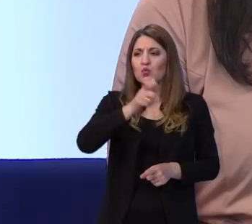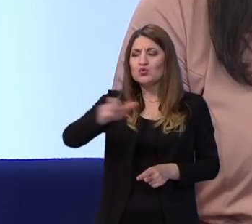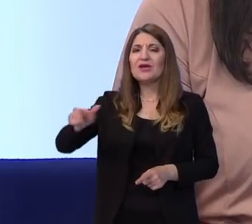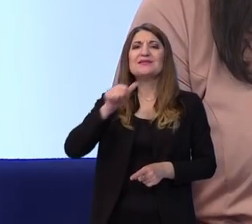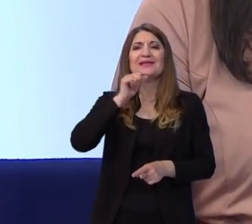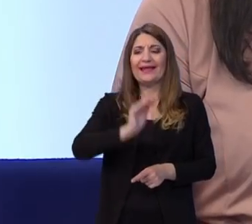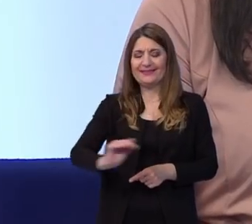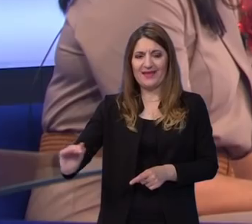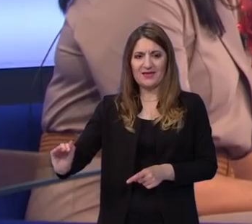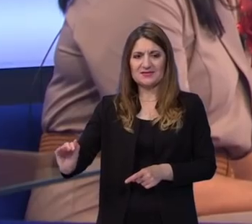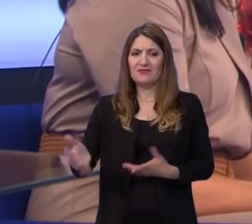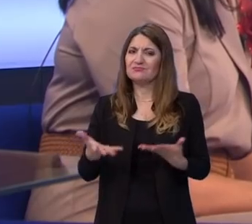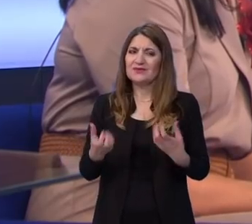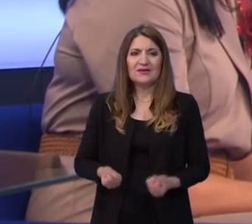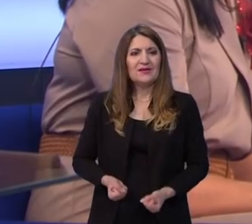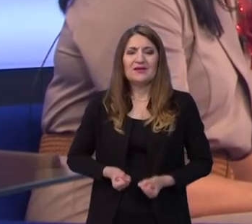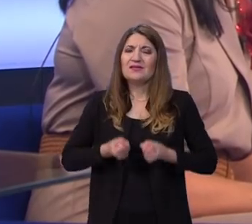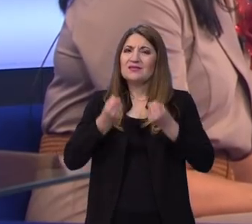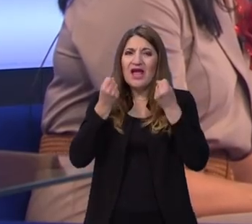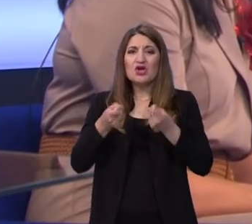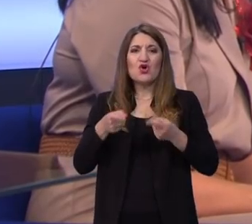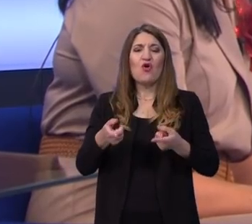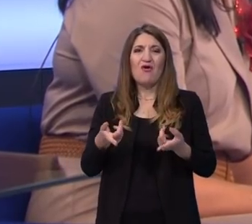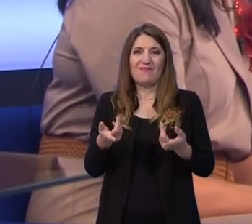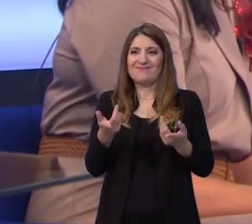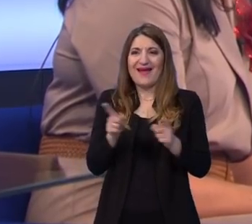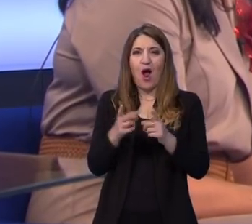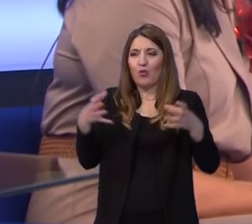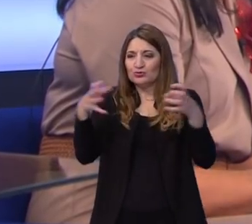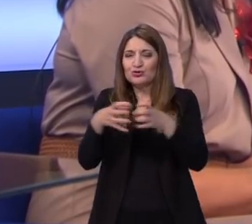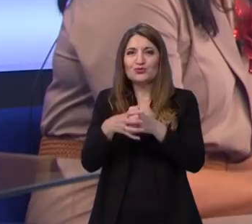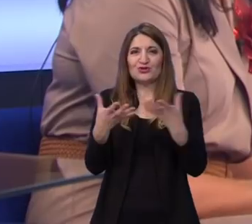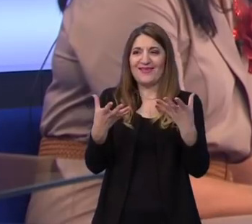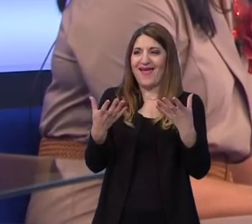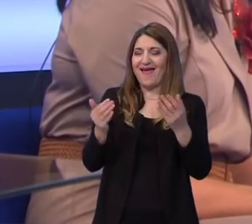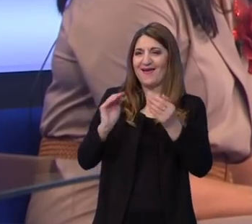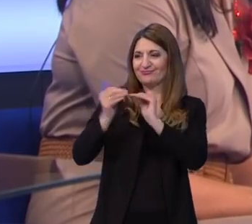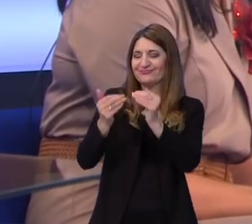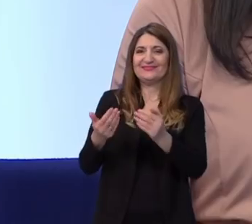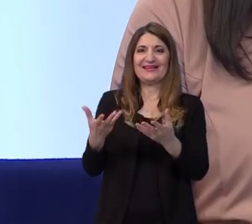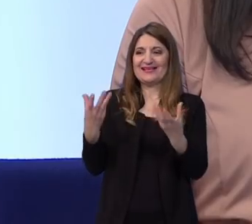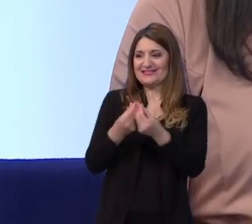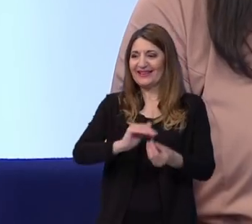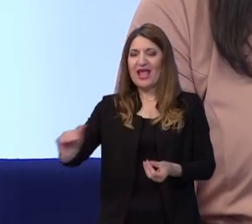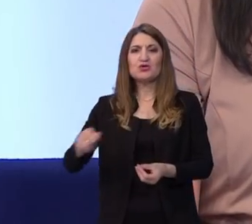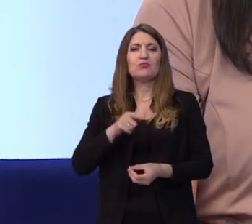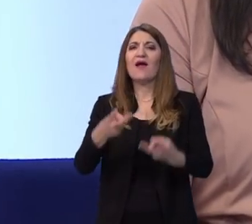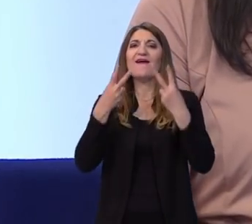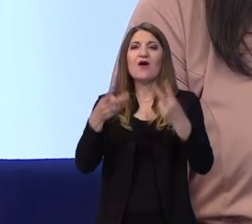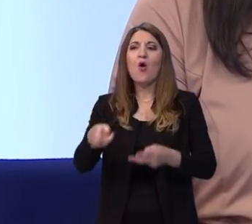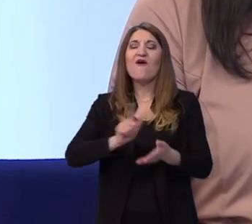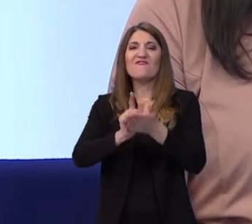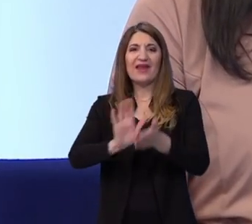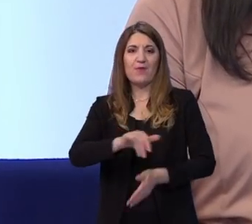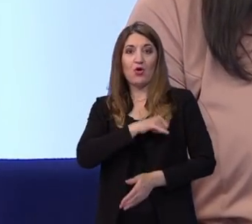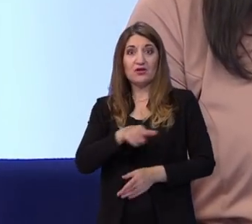Vrlo je teško, da, oni su, socijalizacija je vrlo bitna u tim godinama, vrlo je bitno druženje. Korona je s